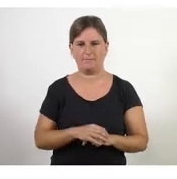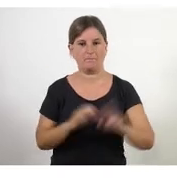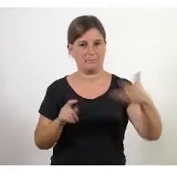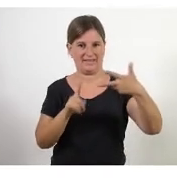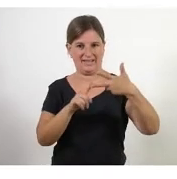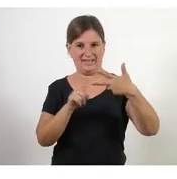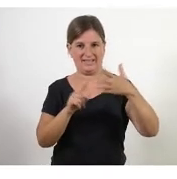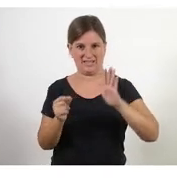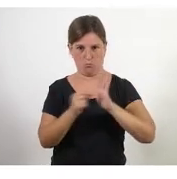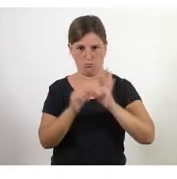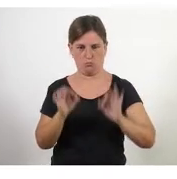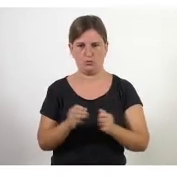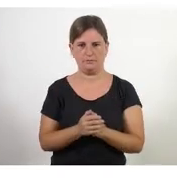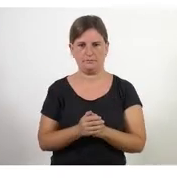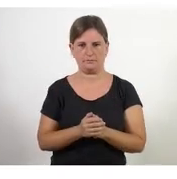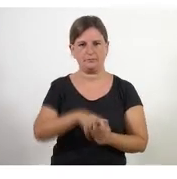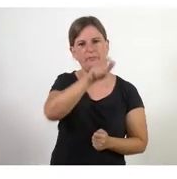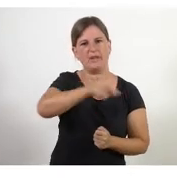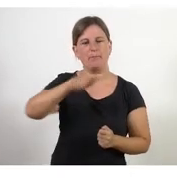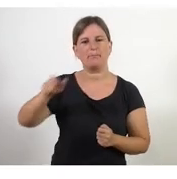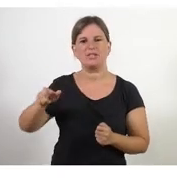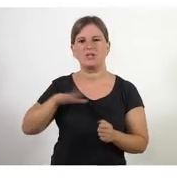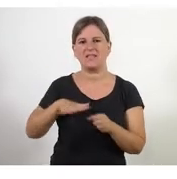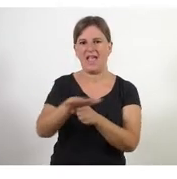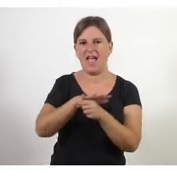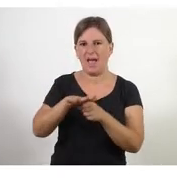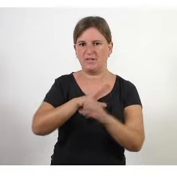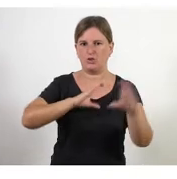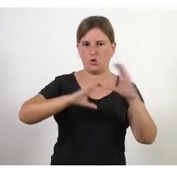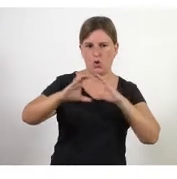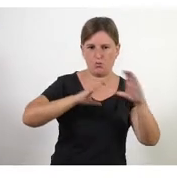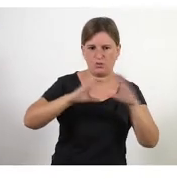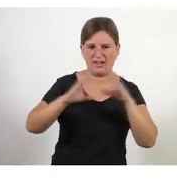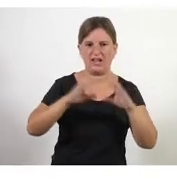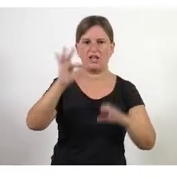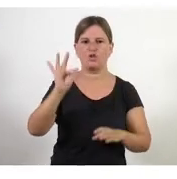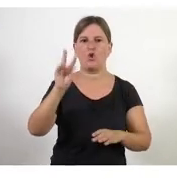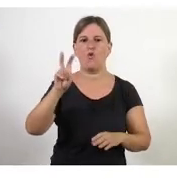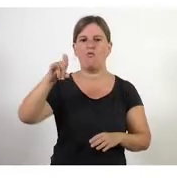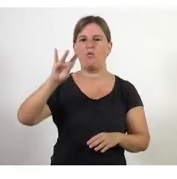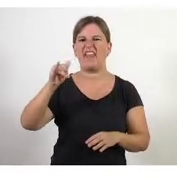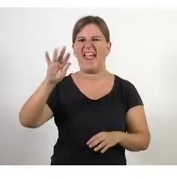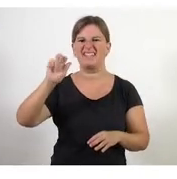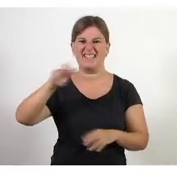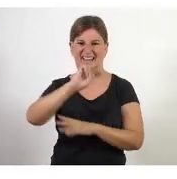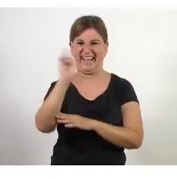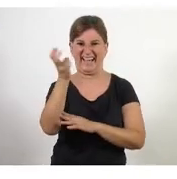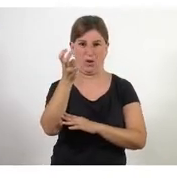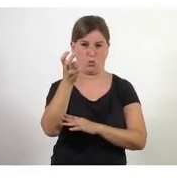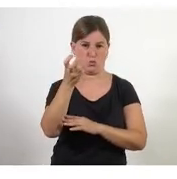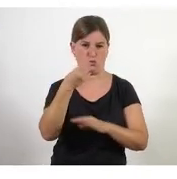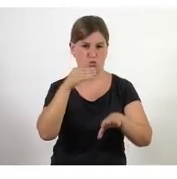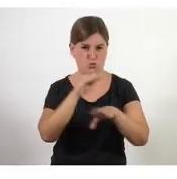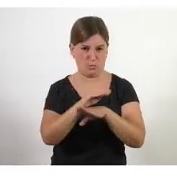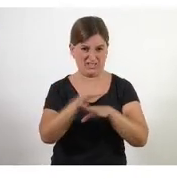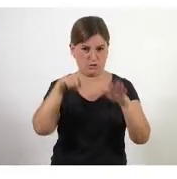les persones les les àrees de comunicació fundraising captació de recursos etcètera i els treballadors